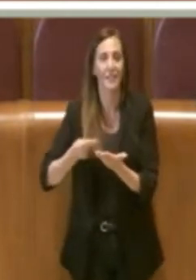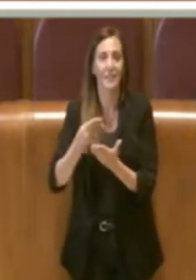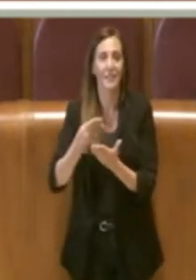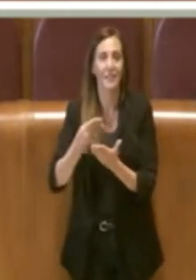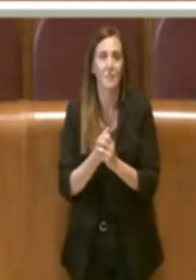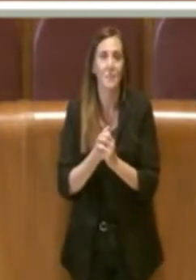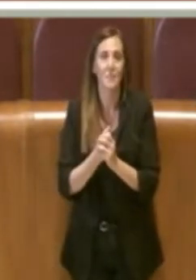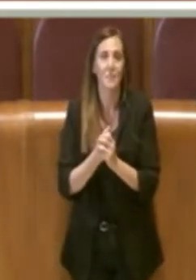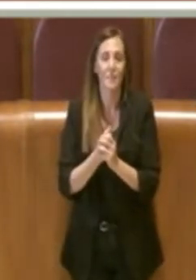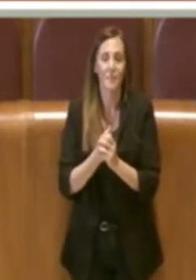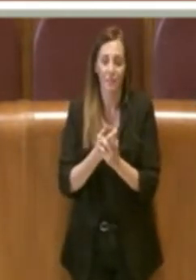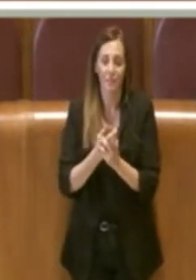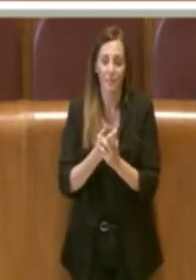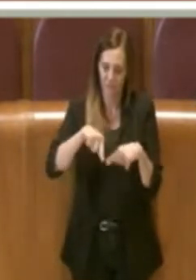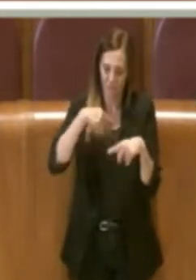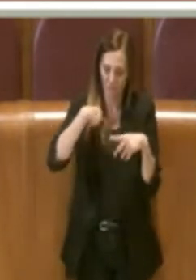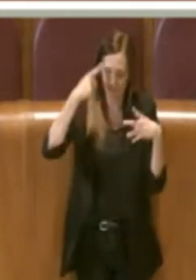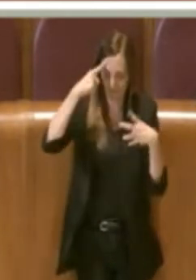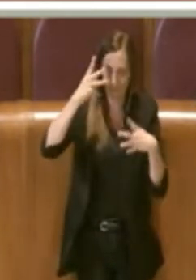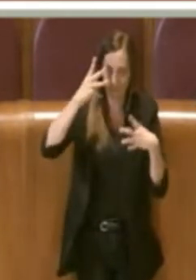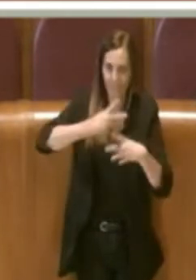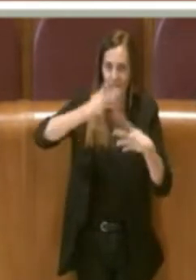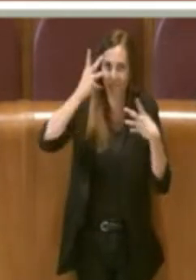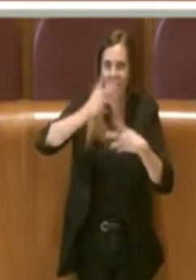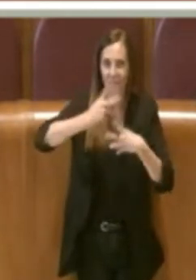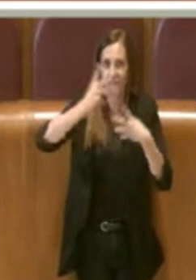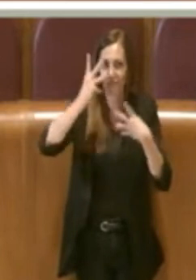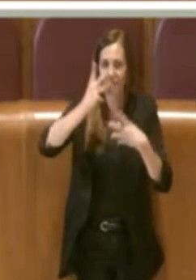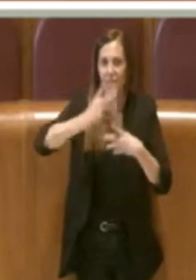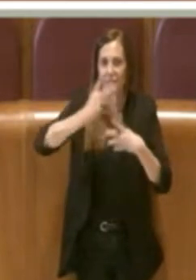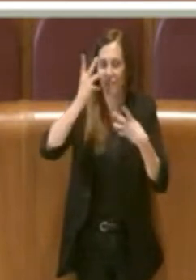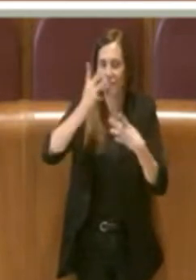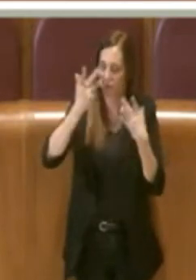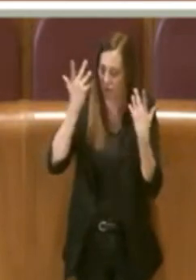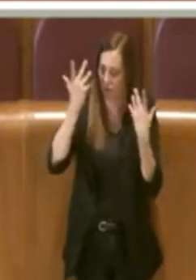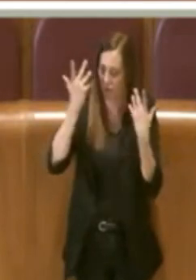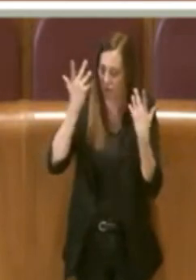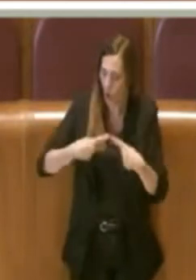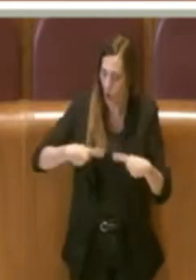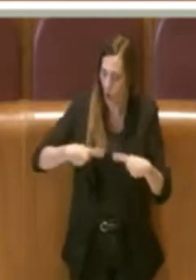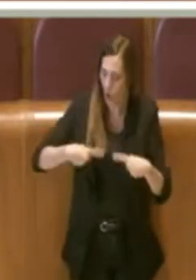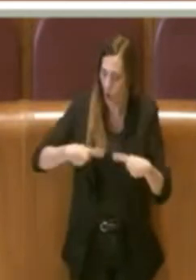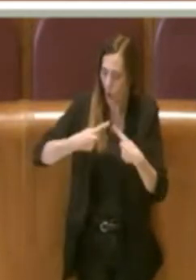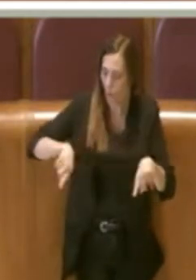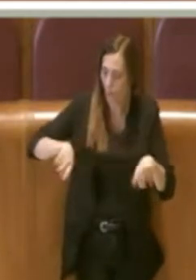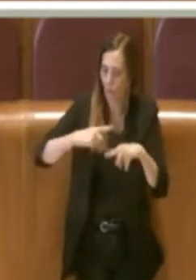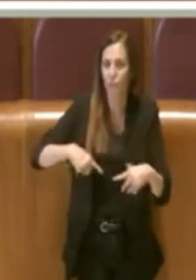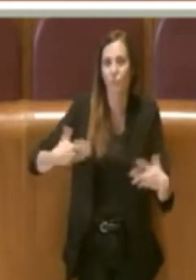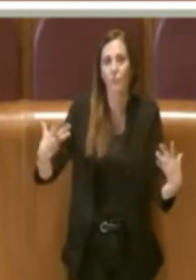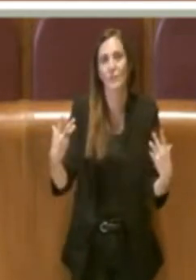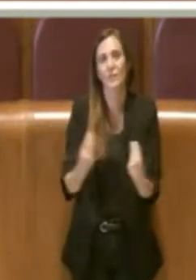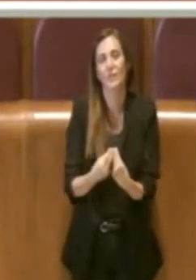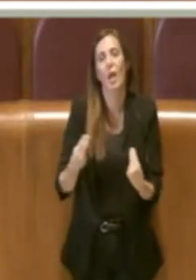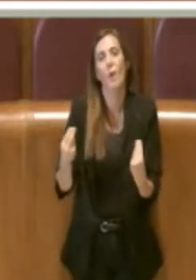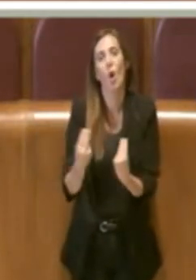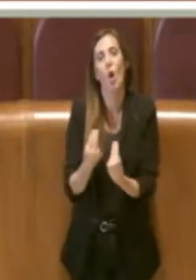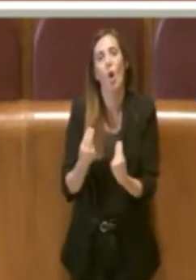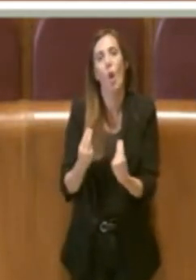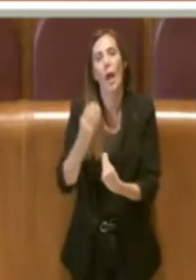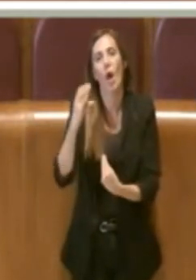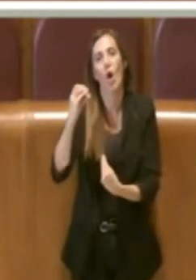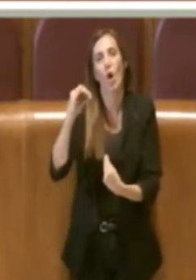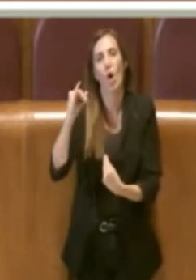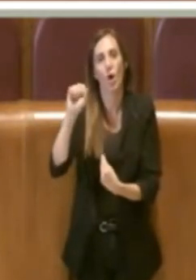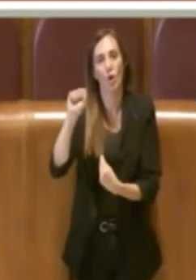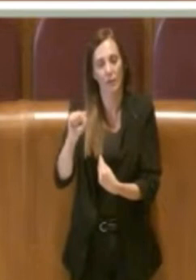avevamo ragionato, insomma abbiamo fatto diverse commissioni con il collega Coglia proprio per andare a